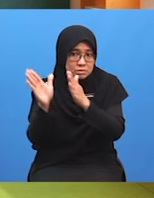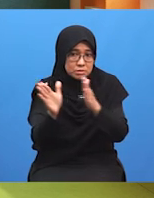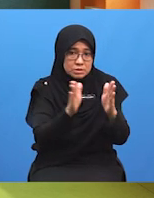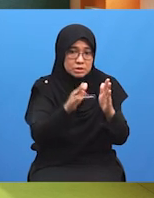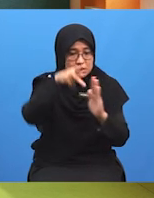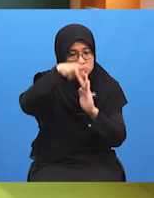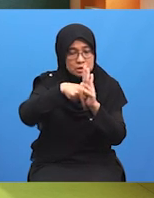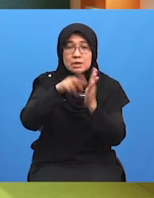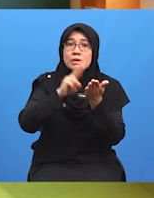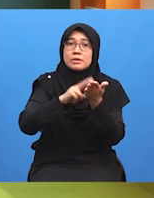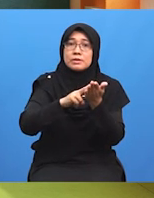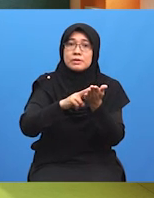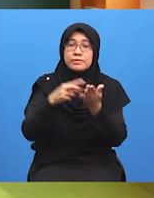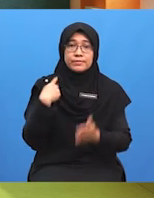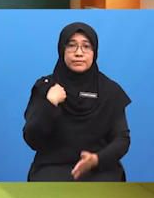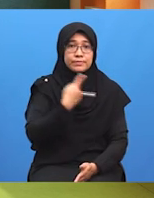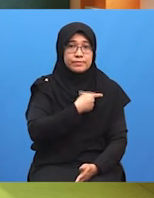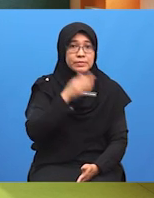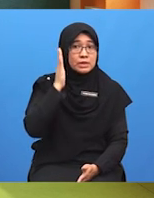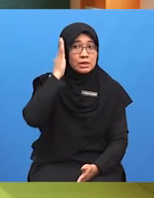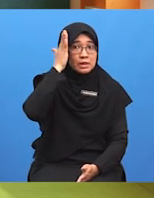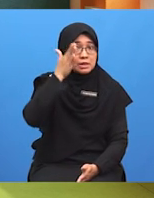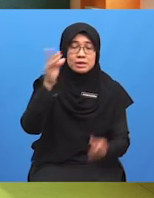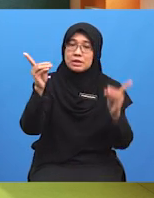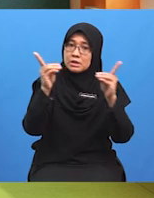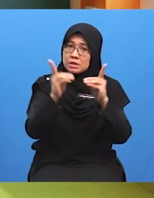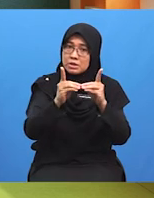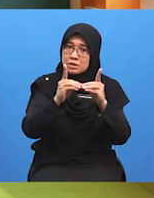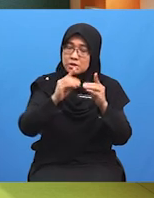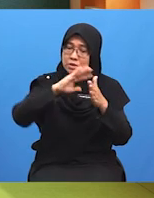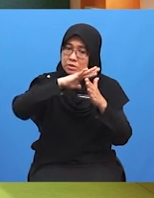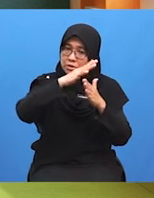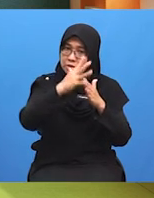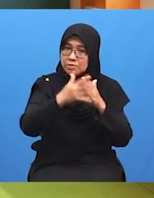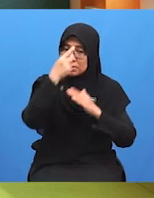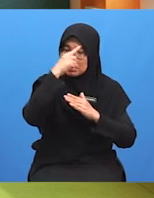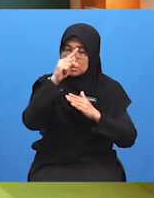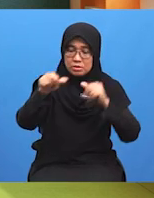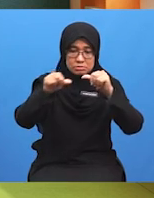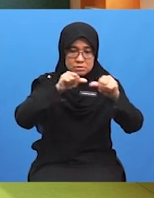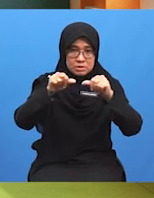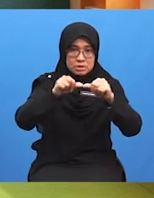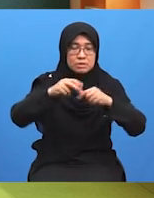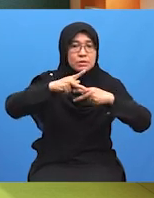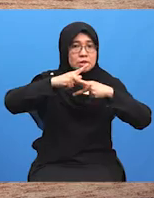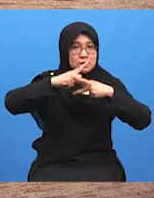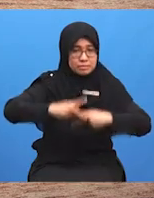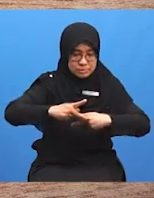Kita akan berjumpa pada segmen seterusnya untuk aktiviti pengukuhan